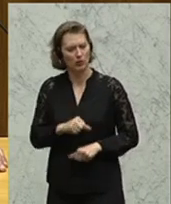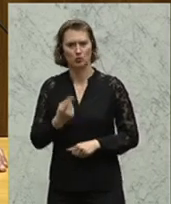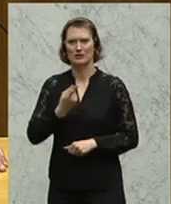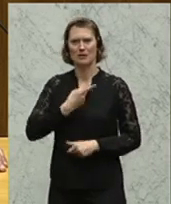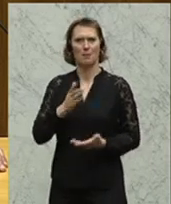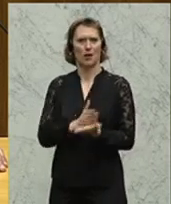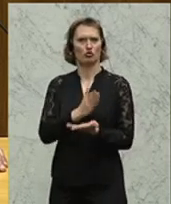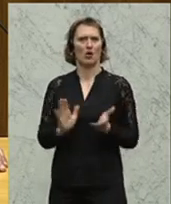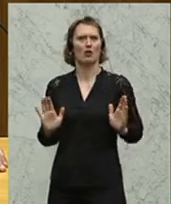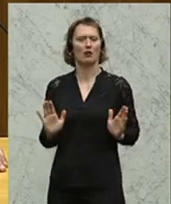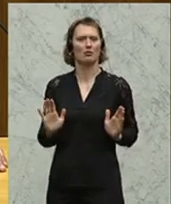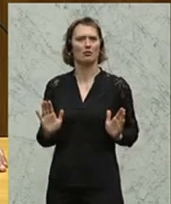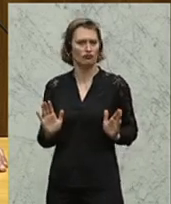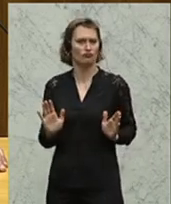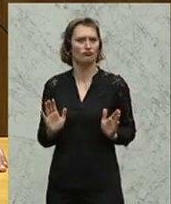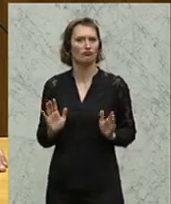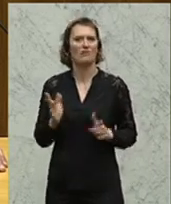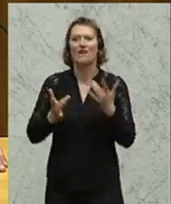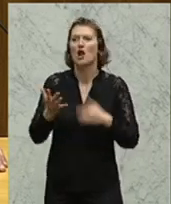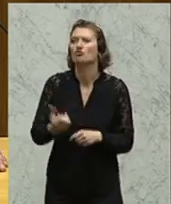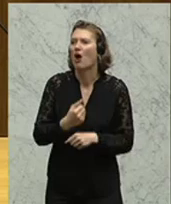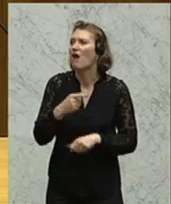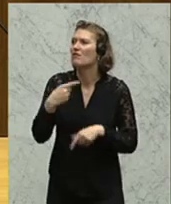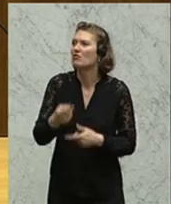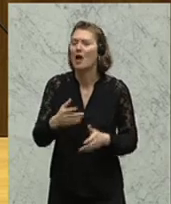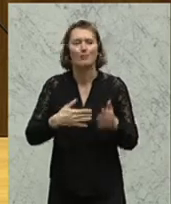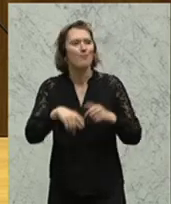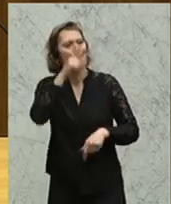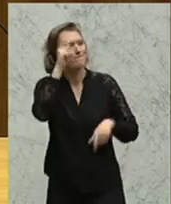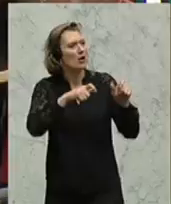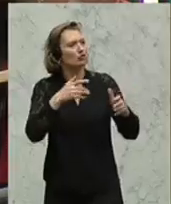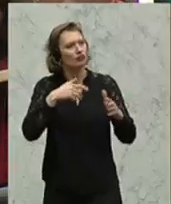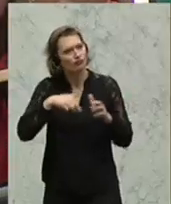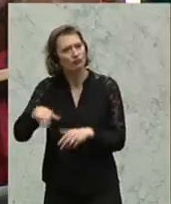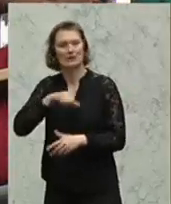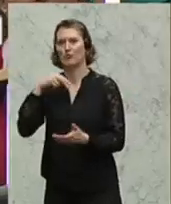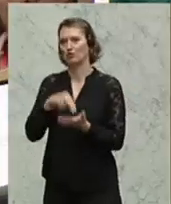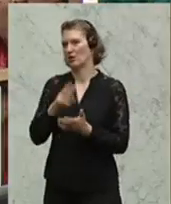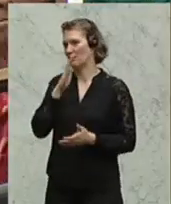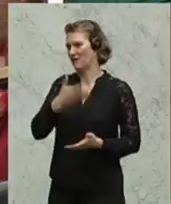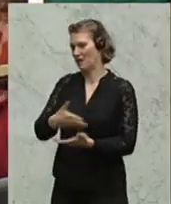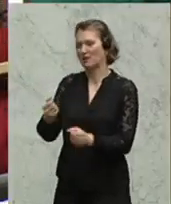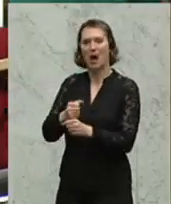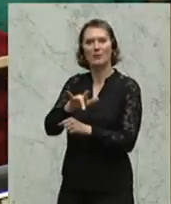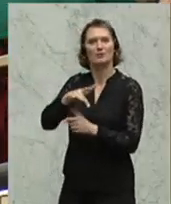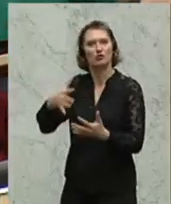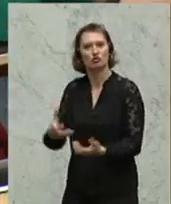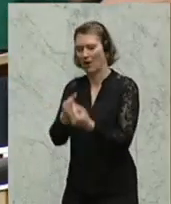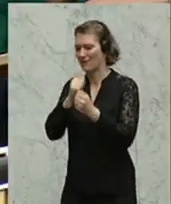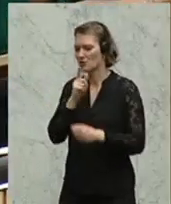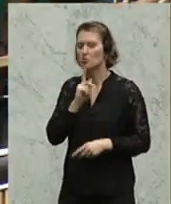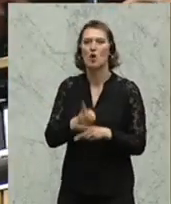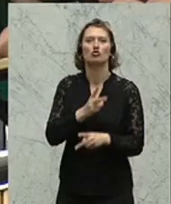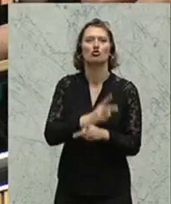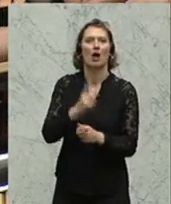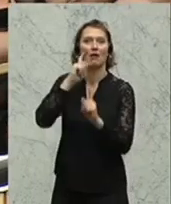wieder eigenverantwortlicher agieren. Vielleicht schaffen wir dann, dass wir auch mehr Menschen wieder ins Unternehmertum bringen. Dass sie Arbeitsplätze schaffen und nicht nur